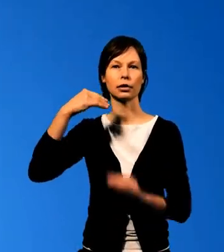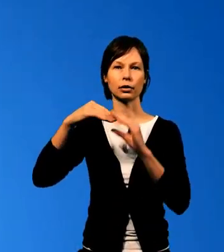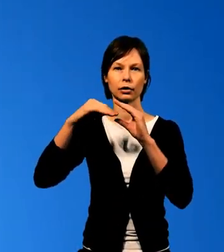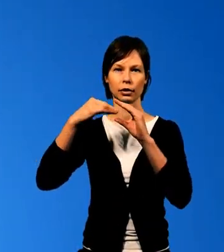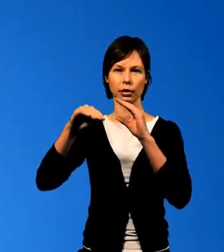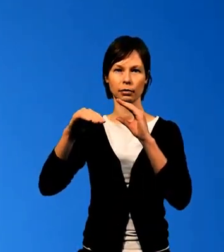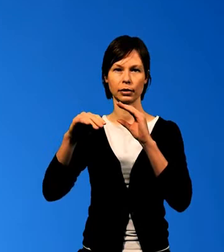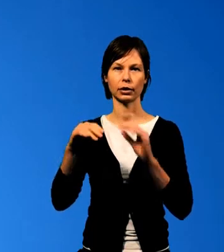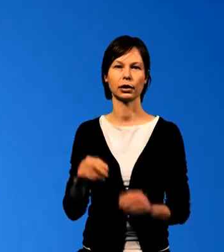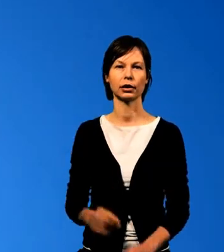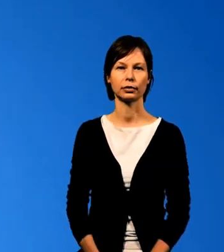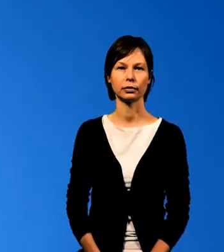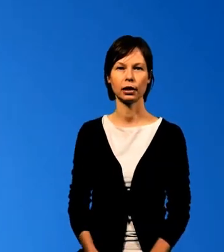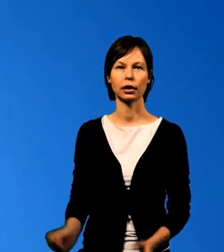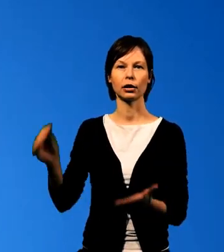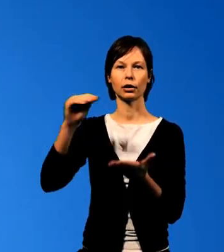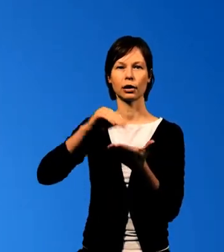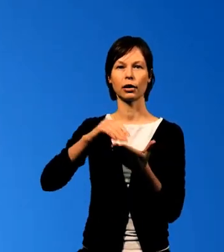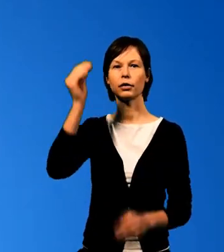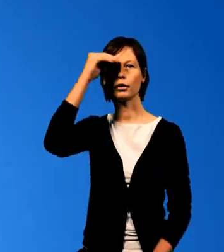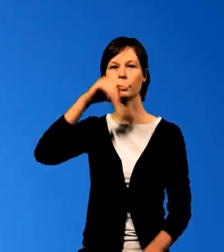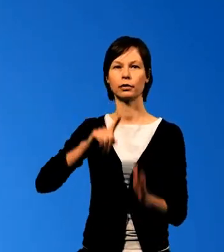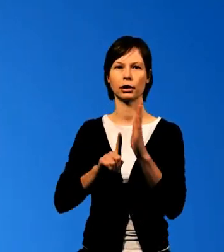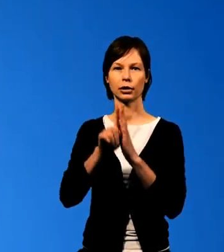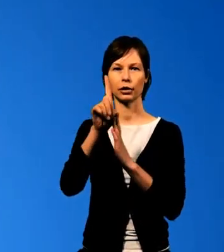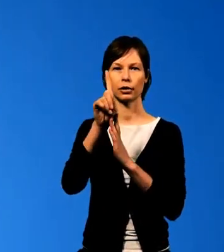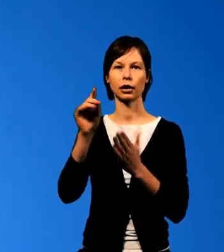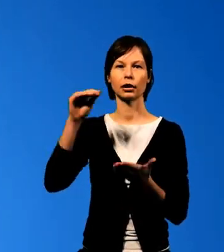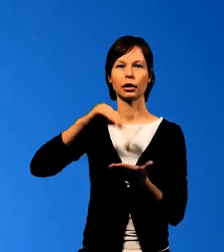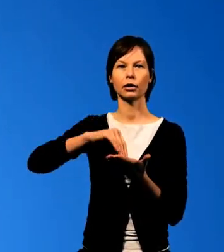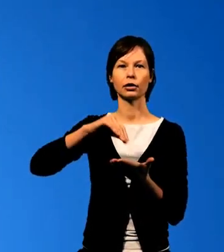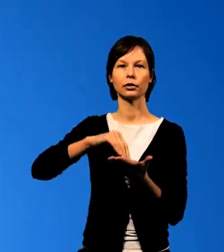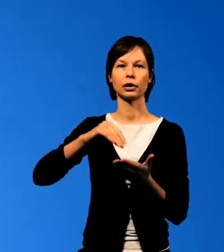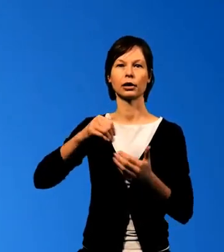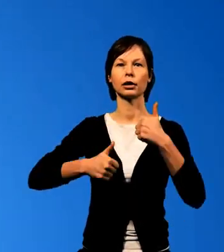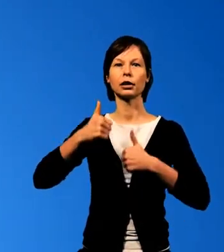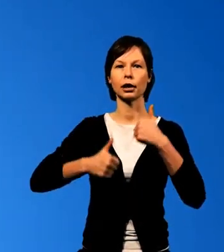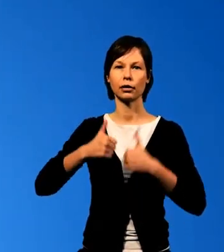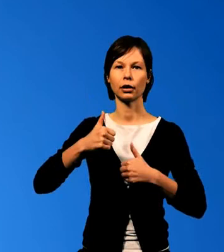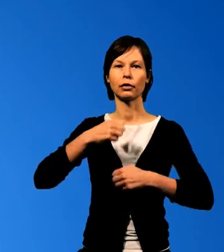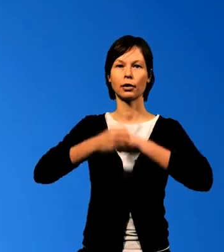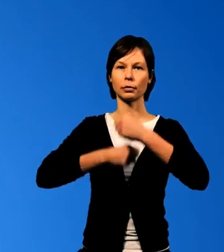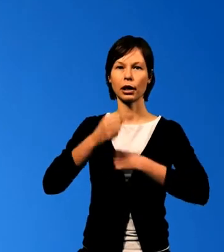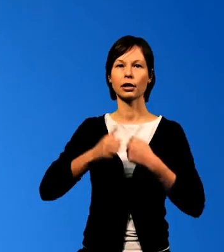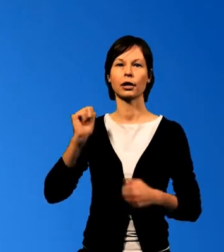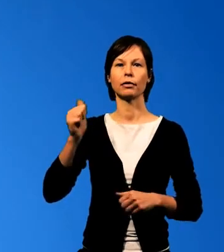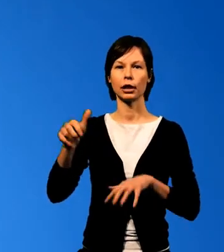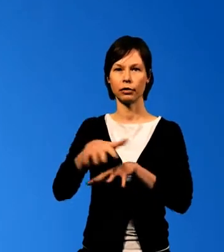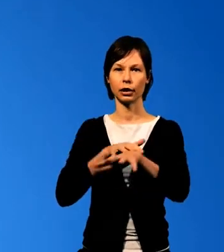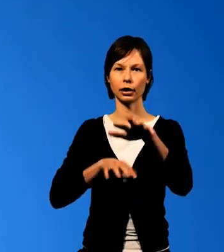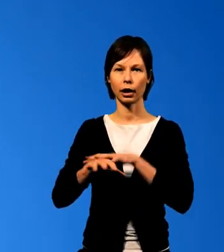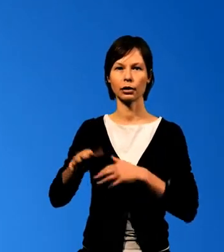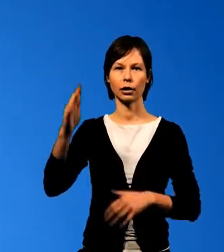imię, nazwisko oraz dane kontaktowe, numer telefonu oraz e-mail. Dodatkowo powinno zawierać takie wiadomości jak